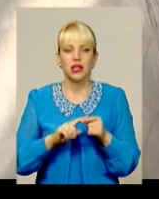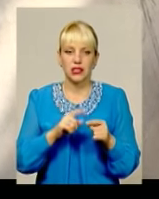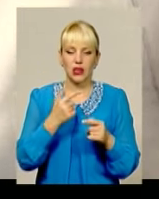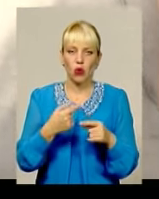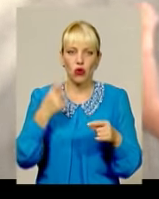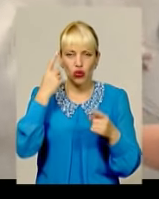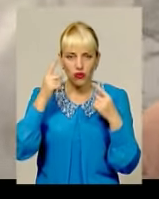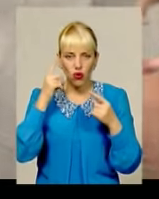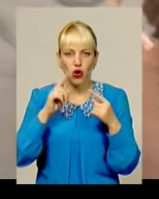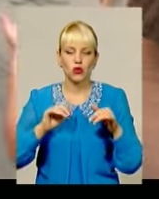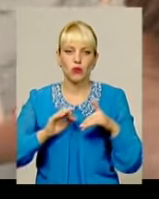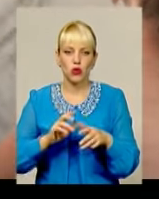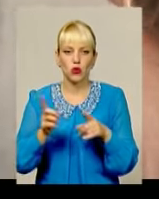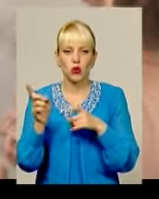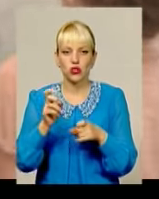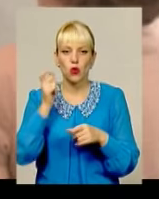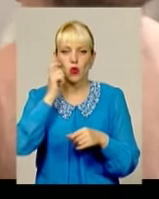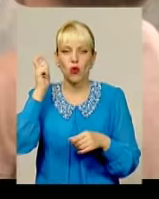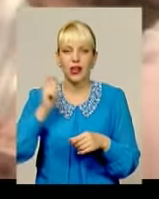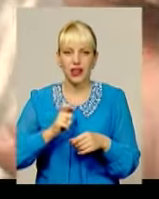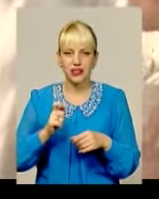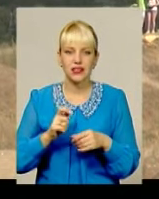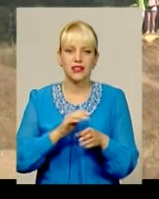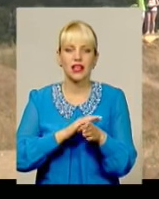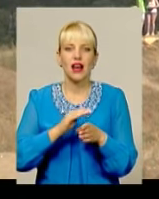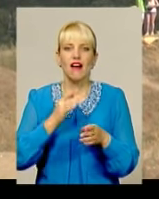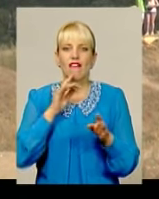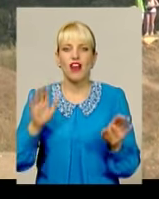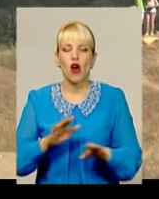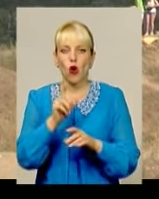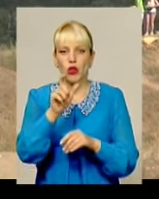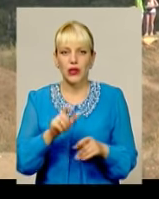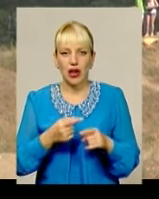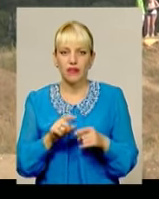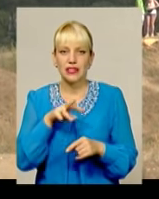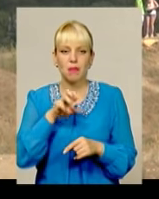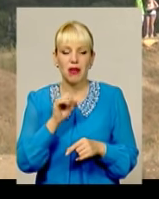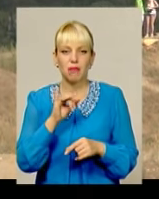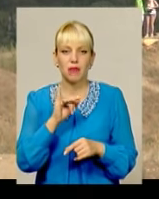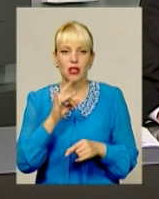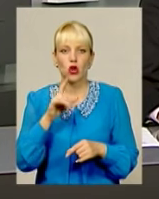процесу долучився й український виконавець Арсен Мірзоян. Він цьогоріч теж виступає на республіці.